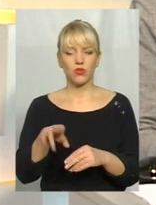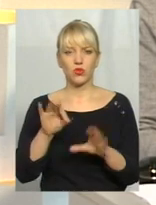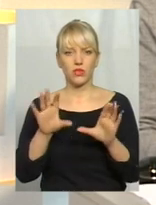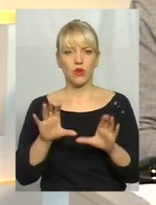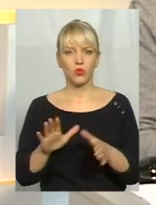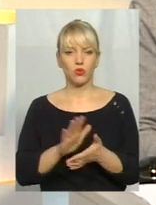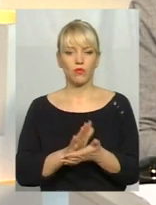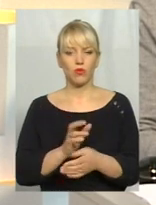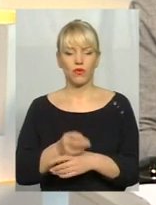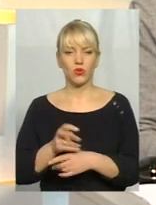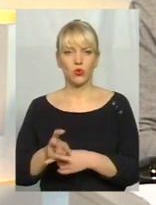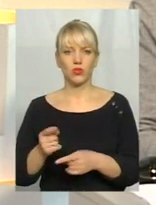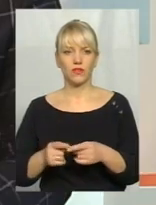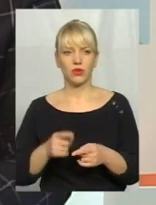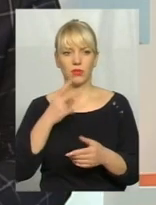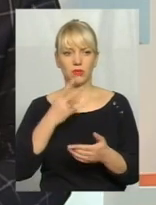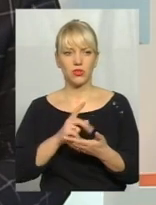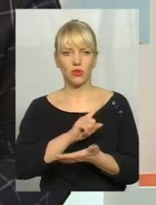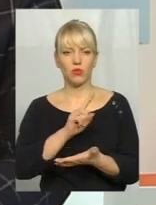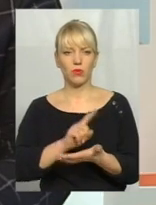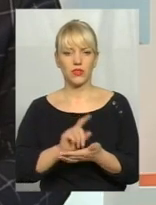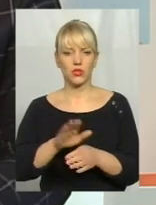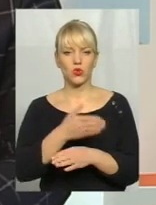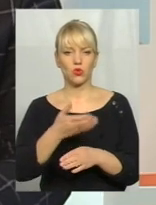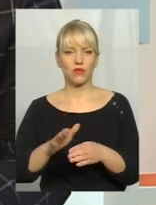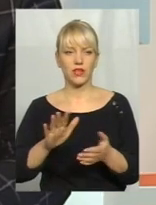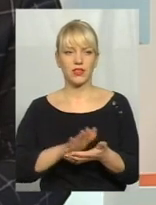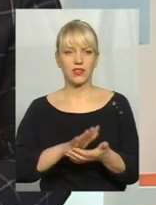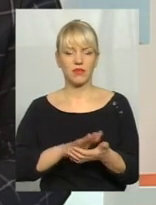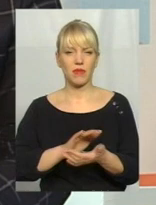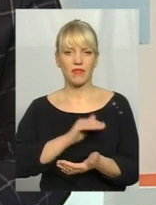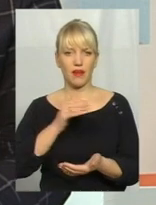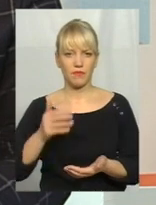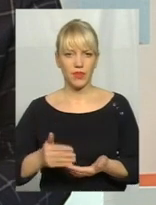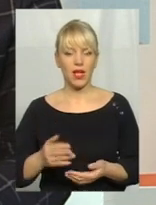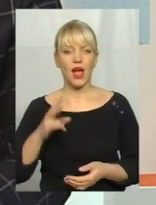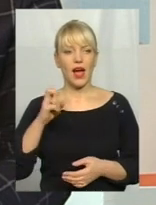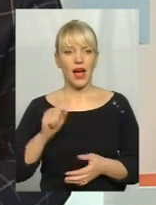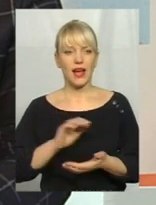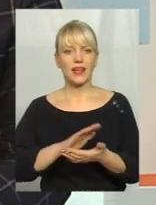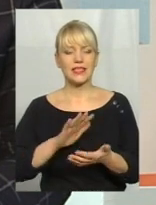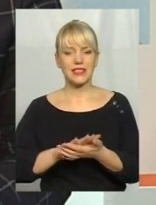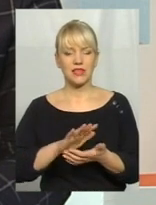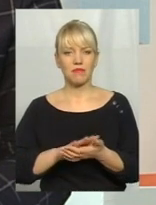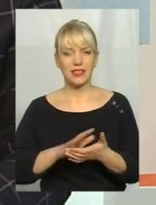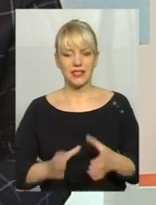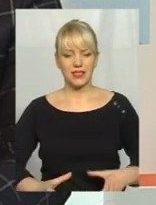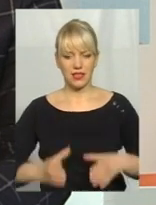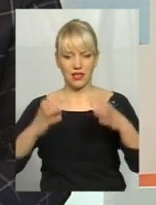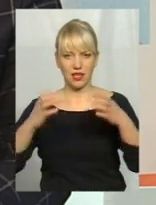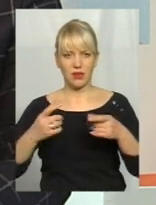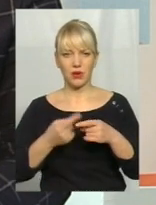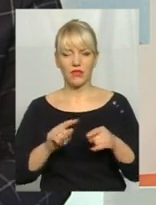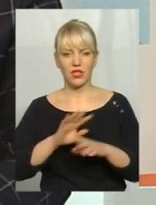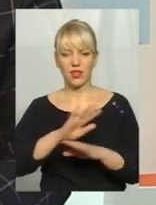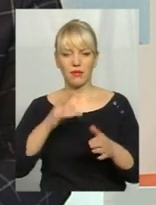відходи, і він вже передбачає обов'язкове сортування сміття. А сміттікамери, вони не передбачають такого